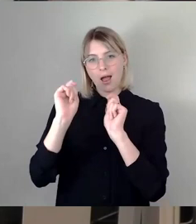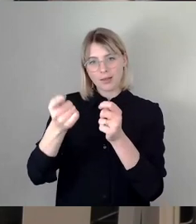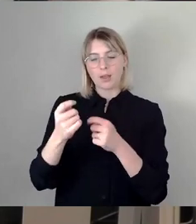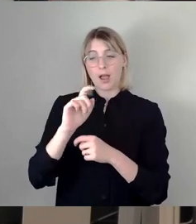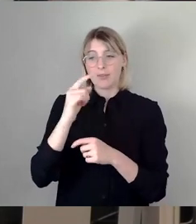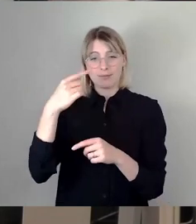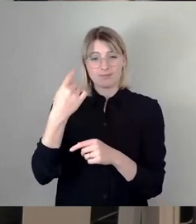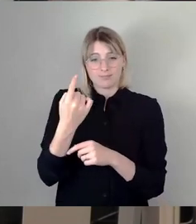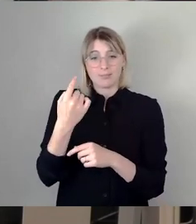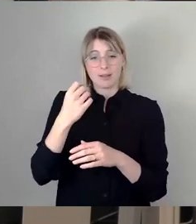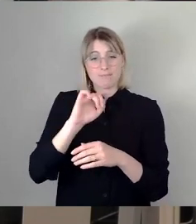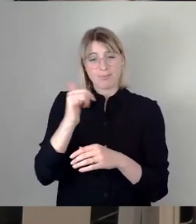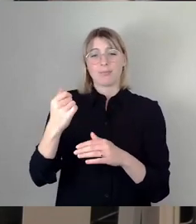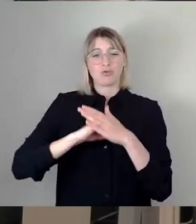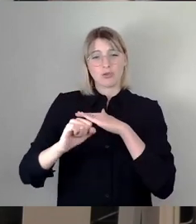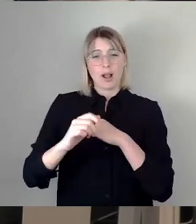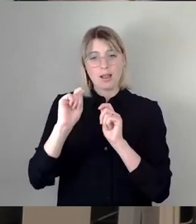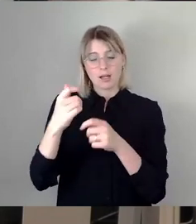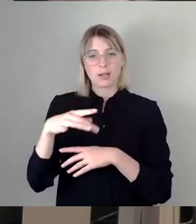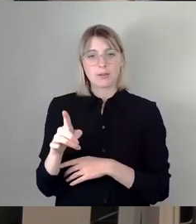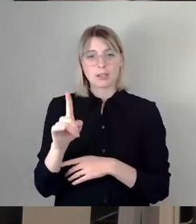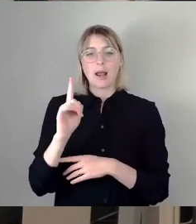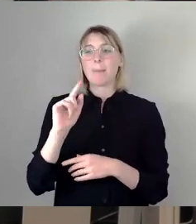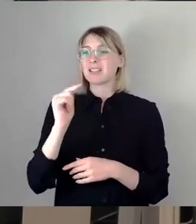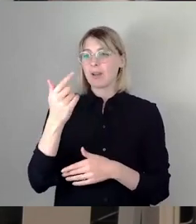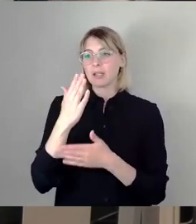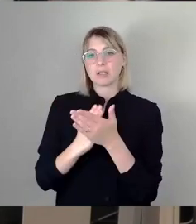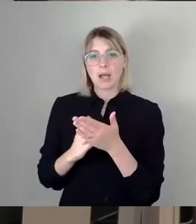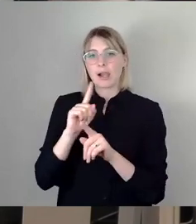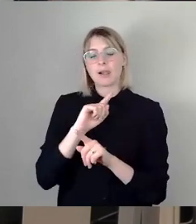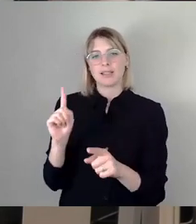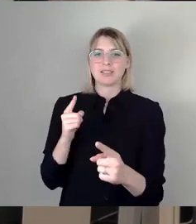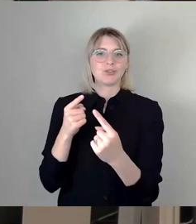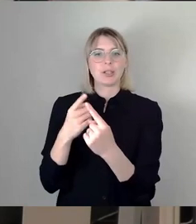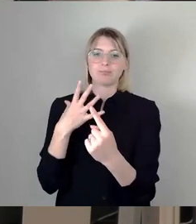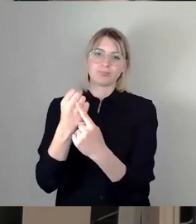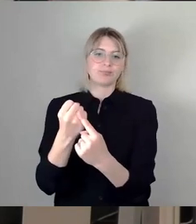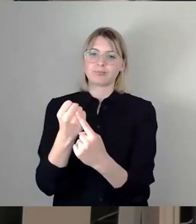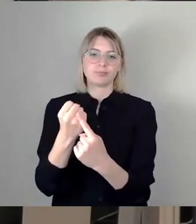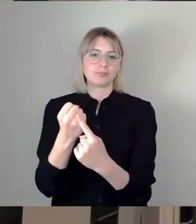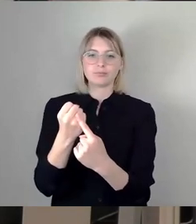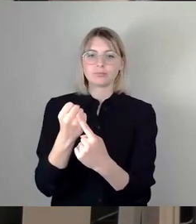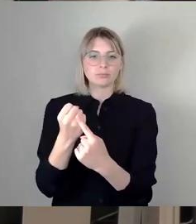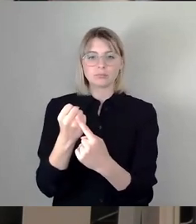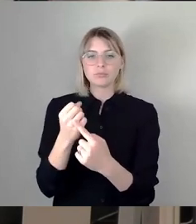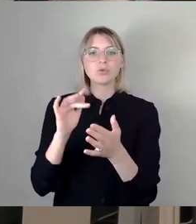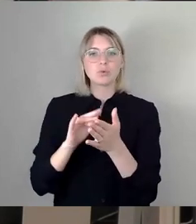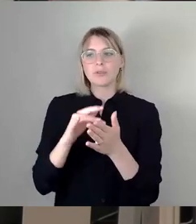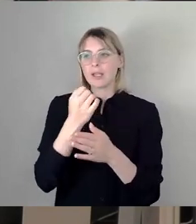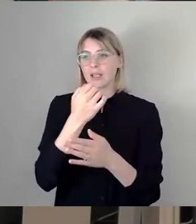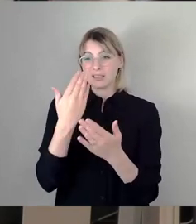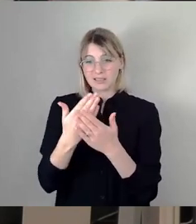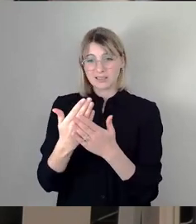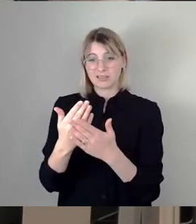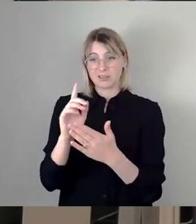Aber der zweite Teil ist meines Erachtens nicht zielführend, im Sinne von, dass dann auch dadurch Gewalt verhindert wird. Ob ich jetzt um